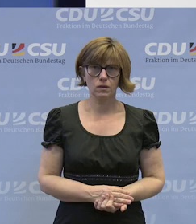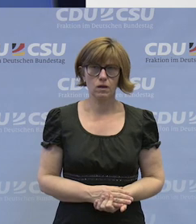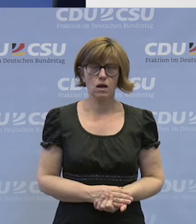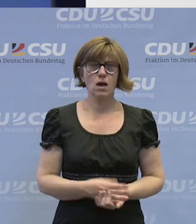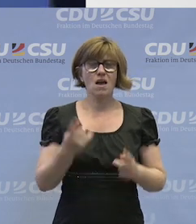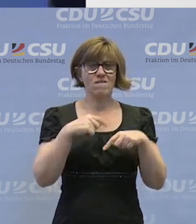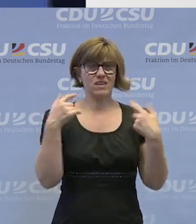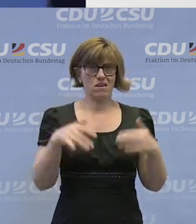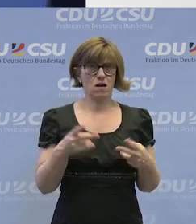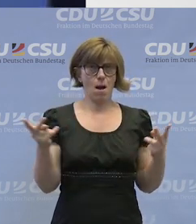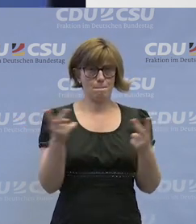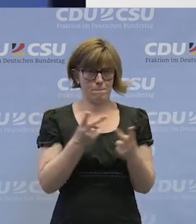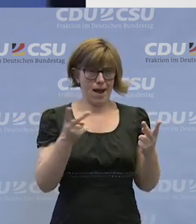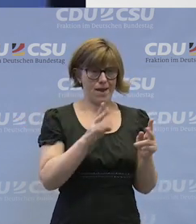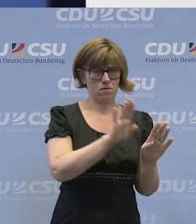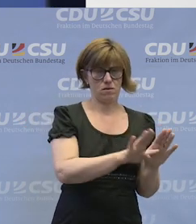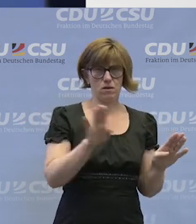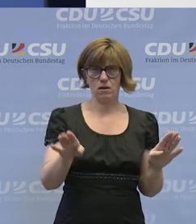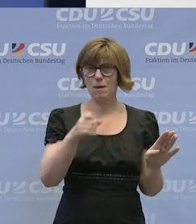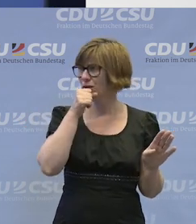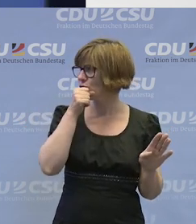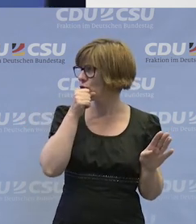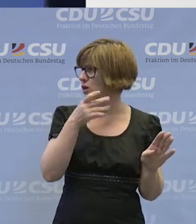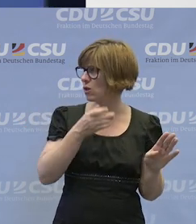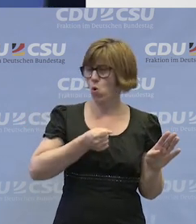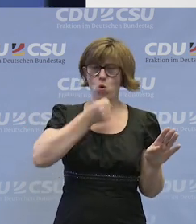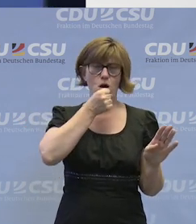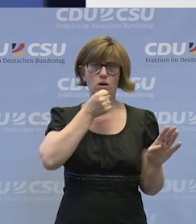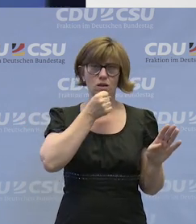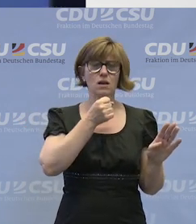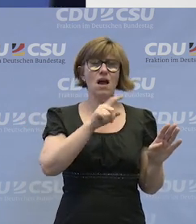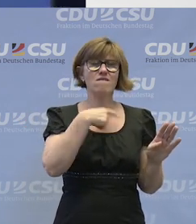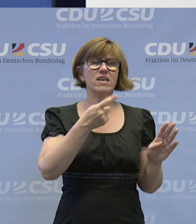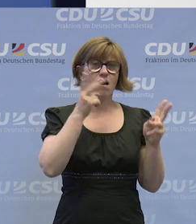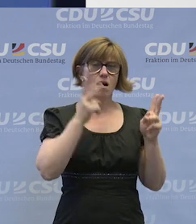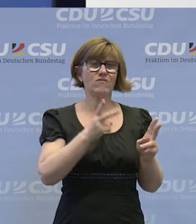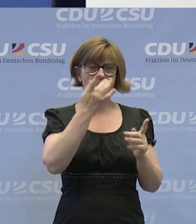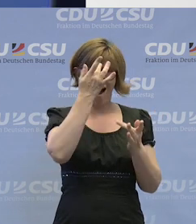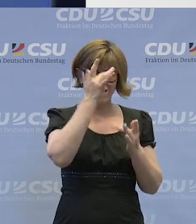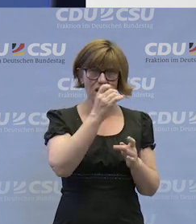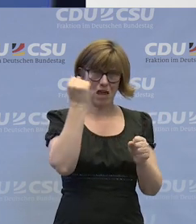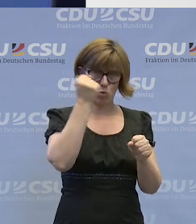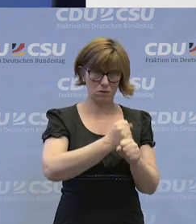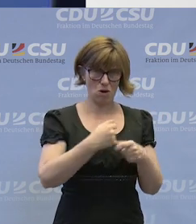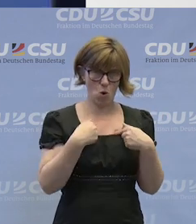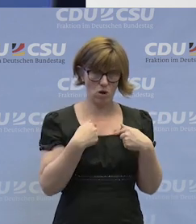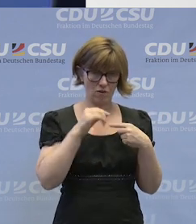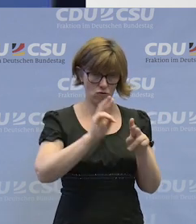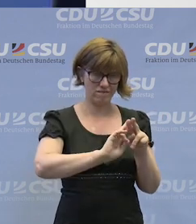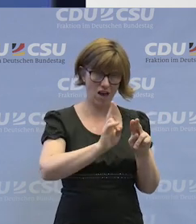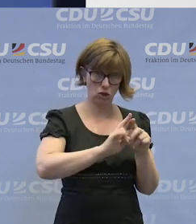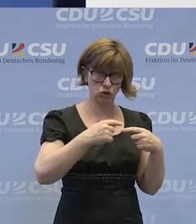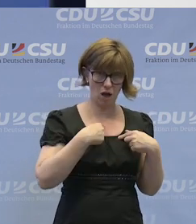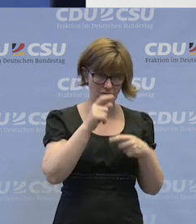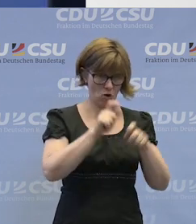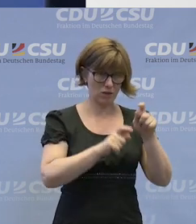Also wir haben auf beiden, die bieten sowohl als Anerkennungs... Sie das Mikrofon ein bisschen höher halten, dann kann man es besser Wir sowohl als Anerkennungsbehörde für die Werkstätten,